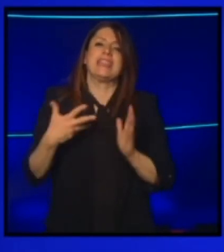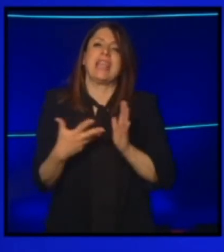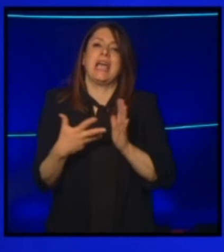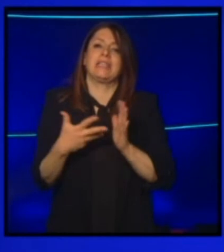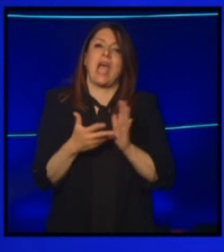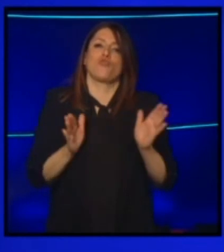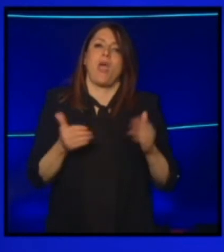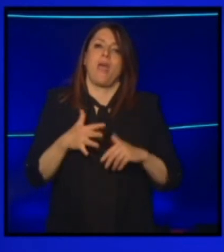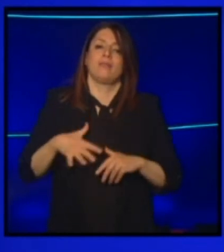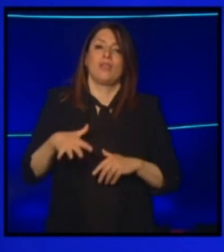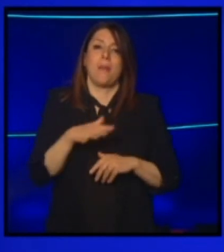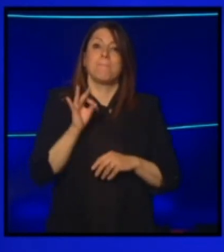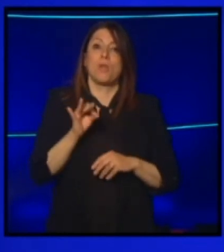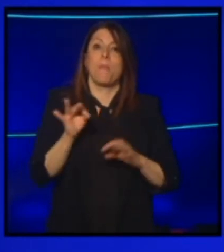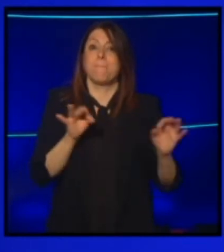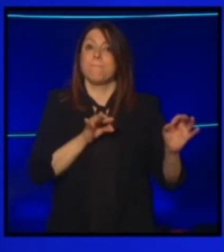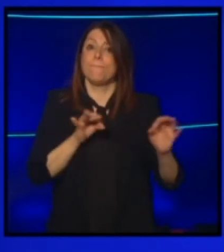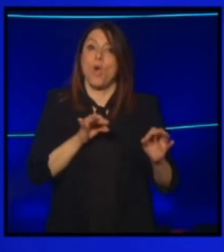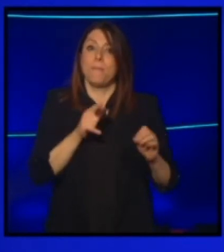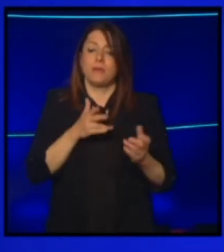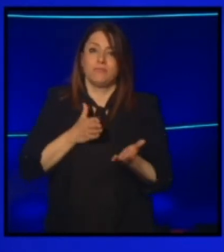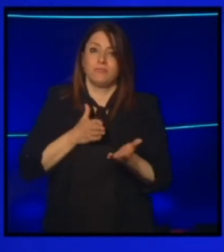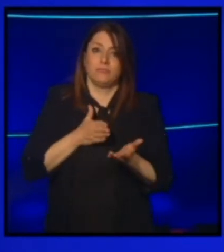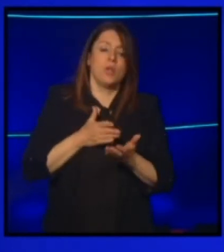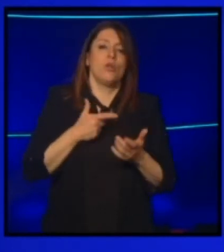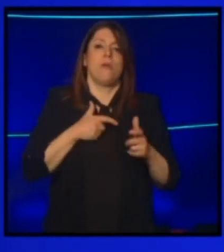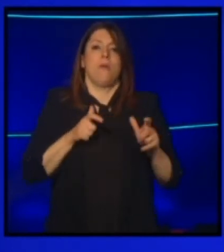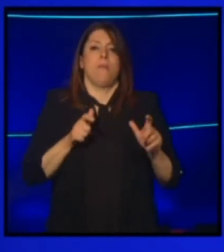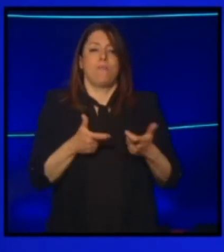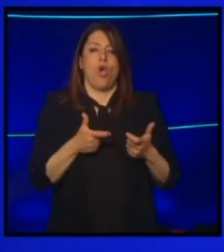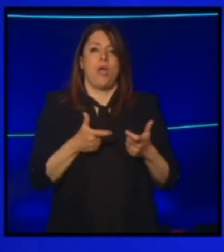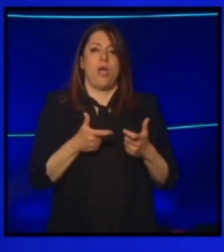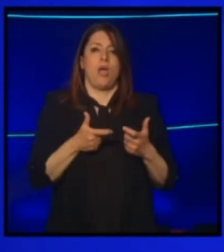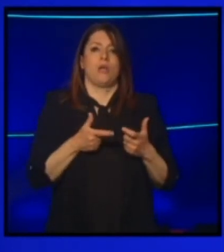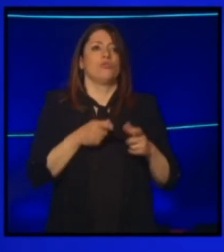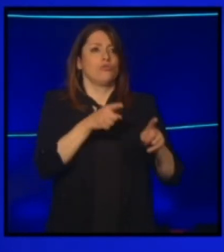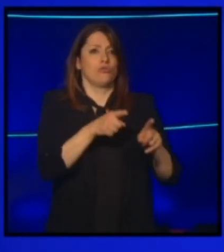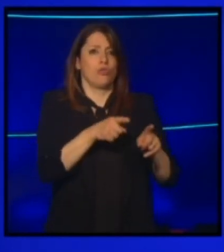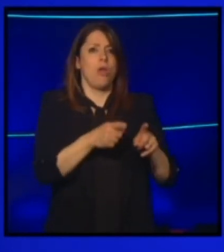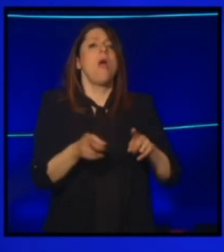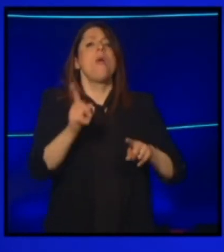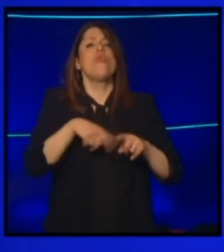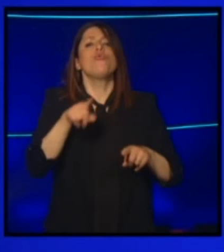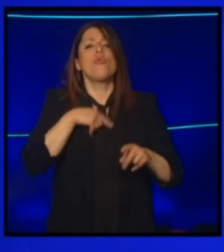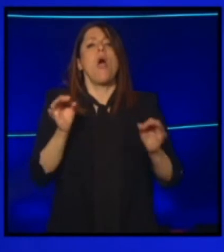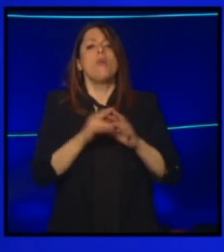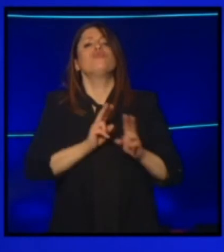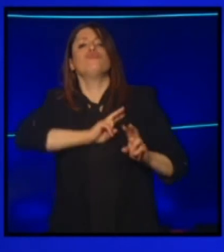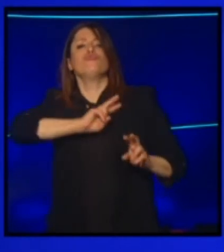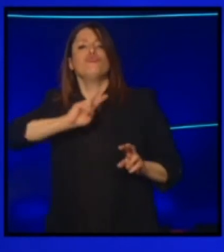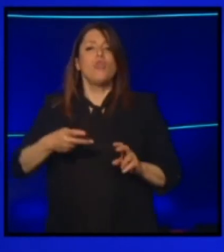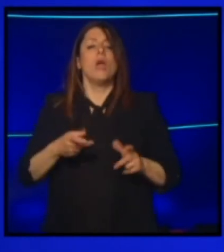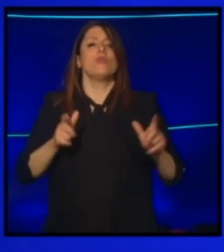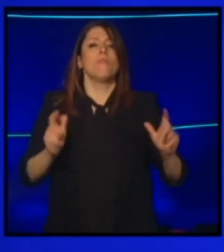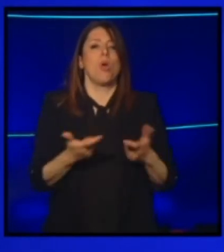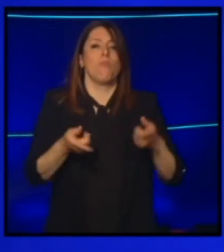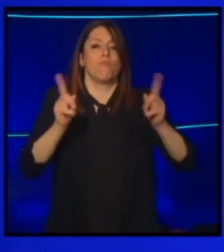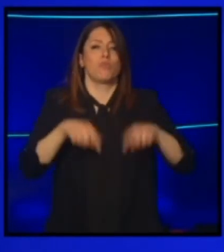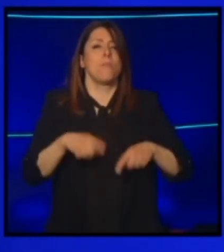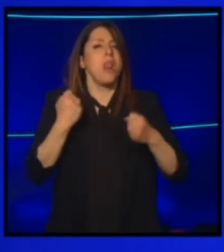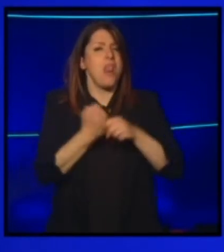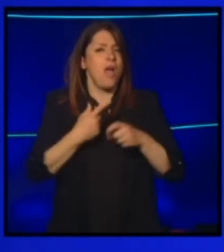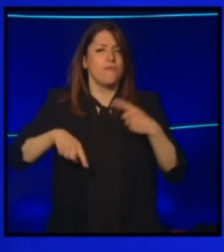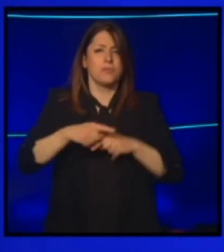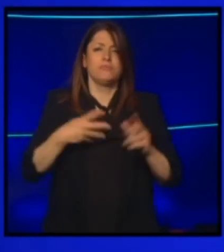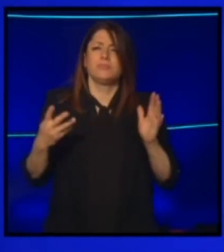attraversavamo quella via abbiamo trovato un blocco, ci siamo bloccati anche noi a protestare. Perché il disagio degli operatori è talmente